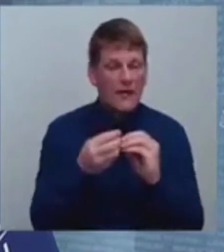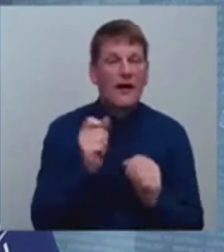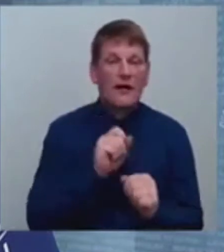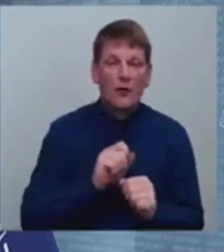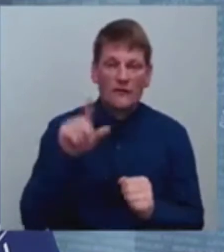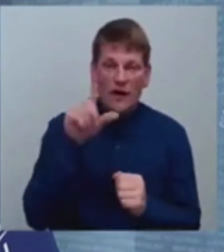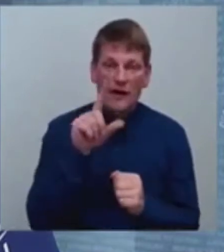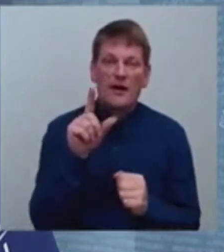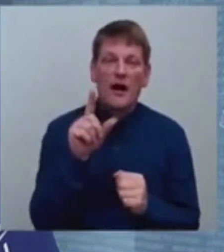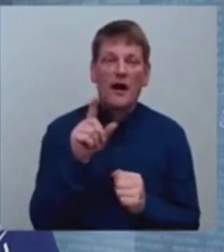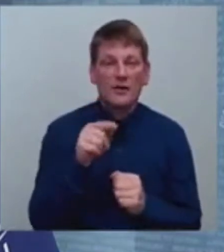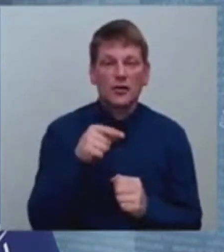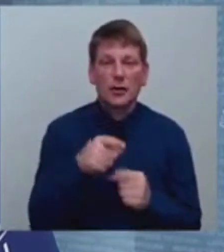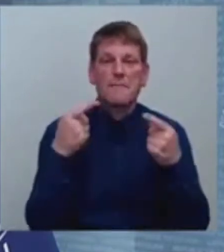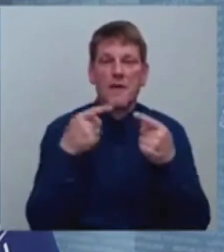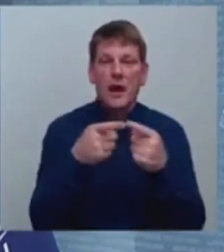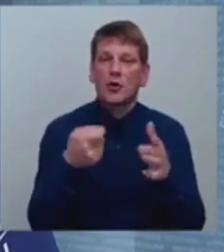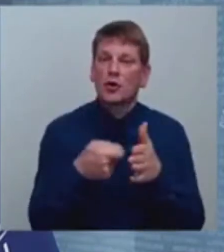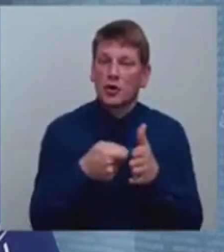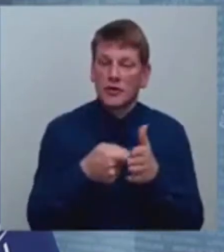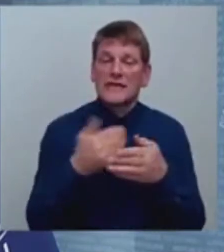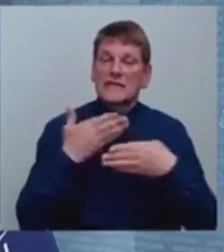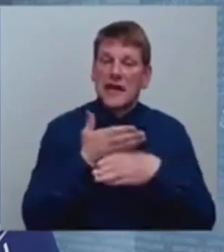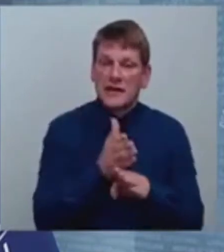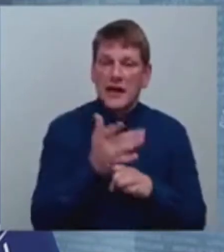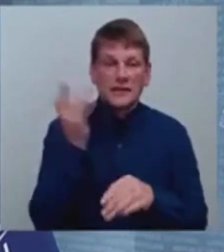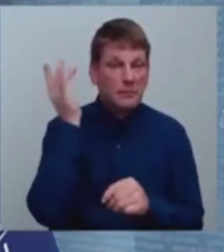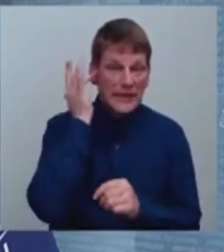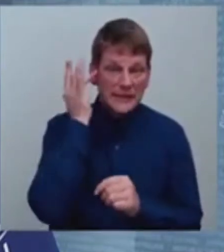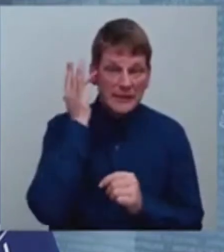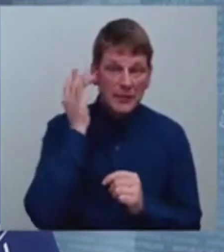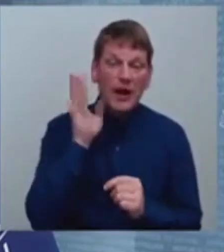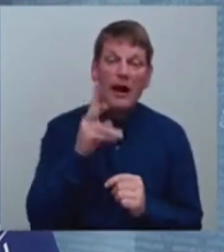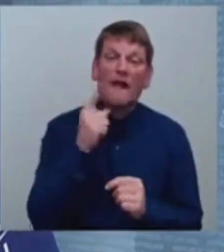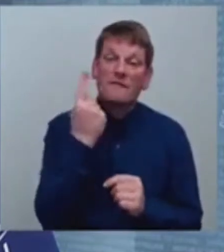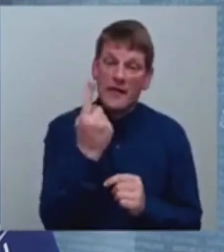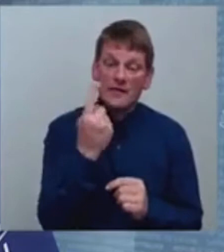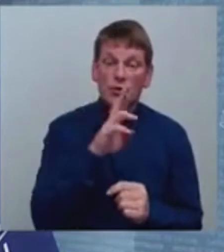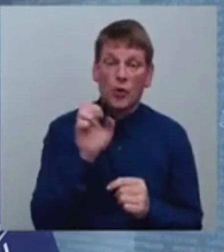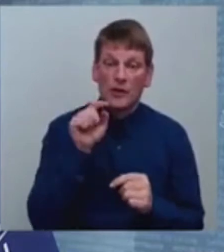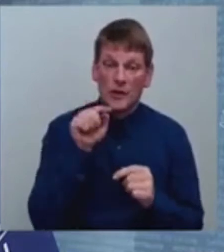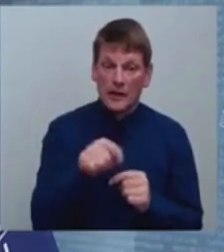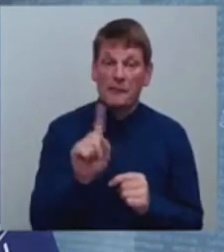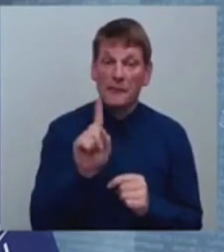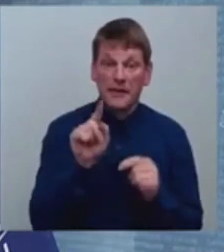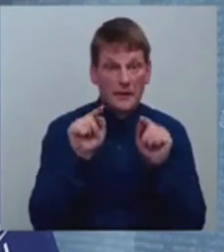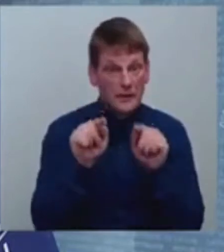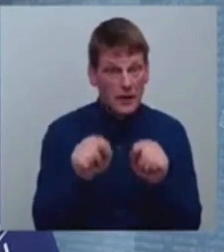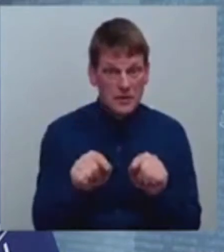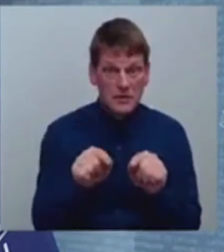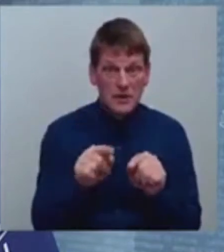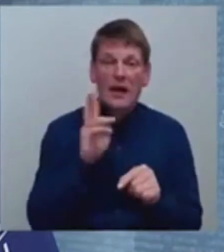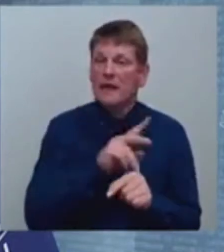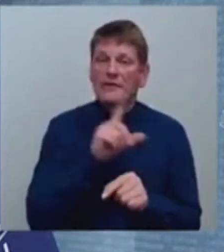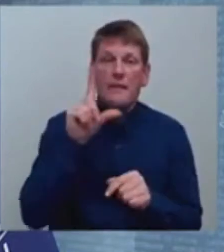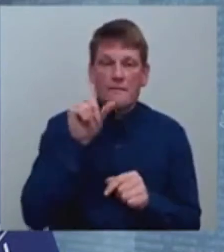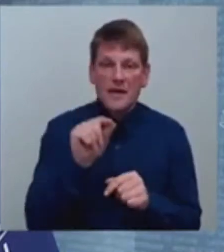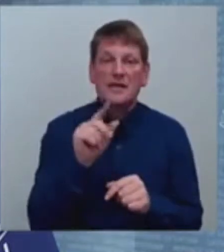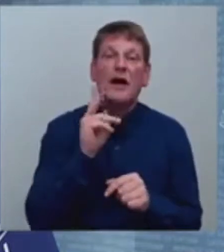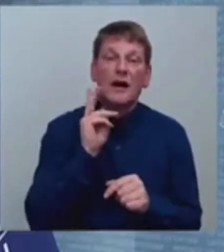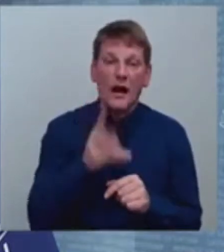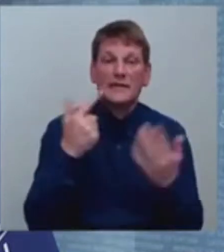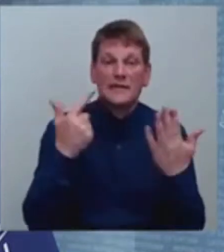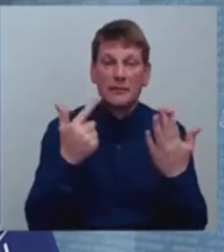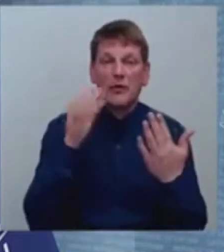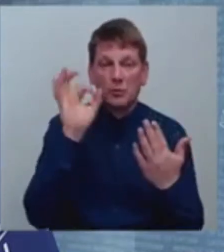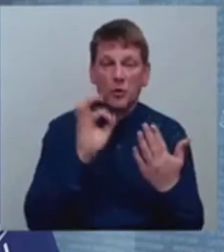šīs mērķa dotācijas sadalas principi, kā viens no tiem ir tas, ka ne mazāk kā 7%